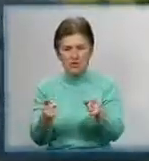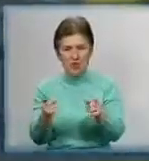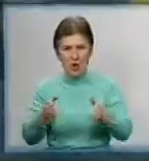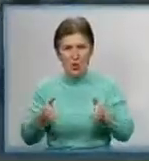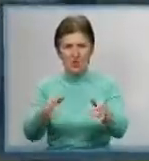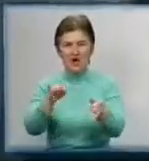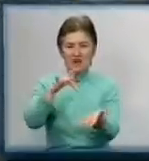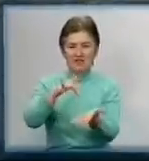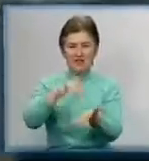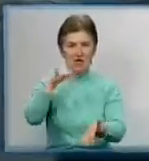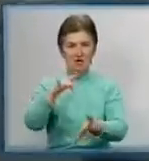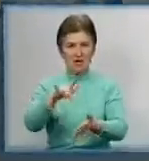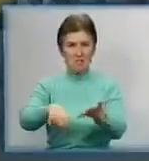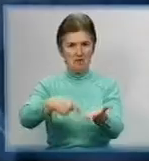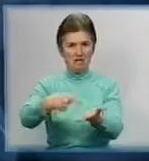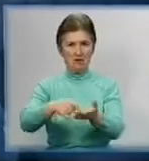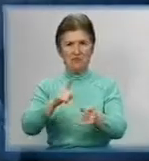міста, що завжди перевантажений транспортом.